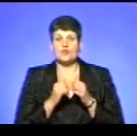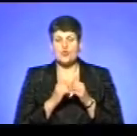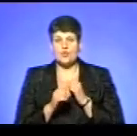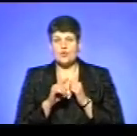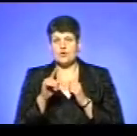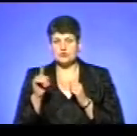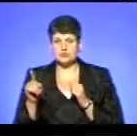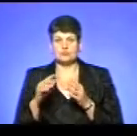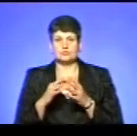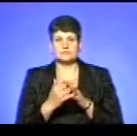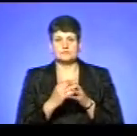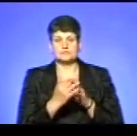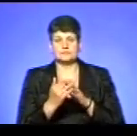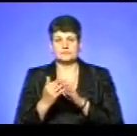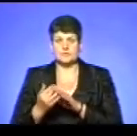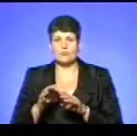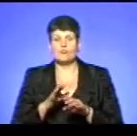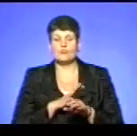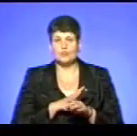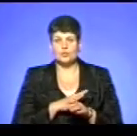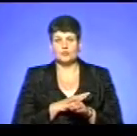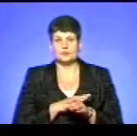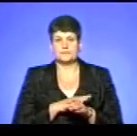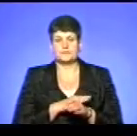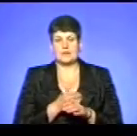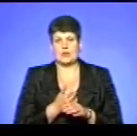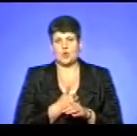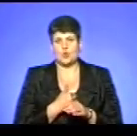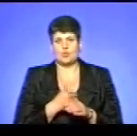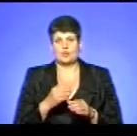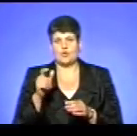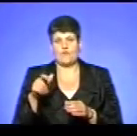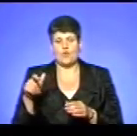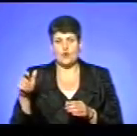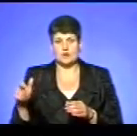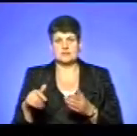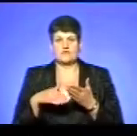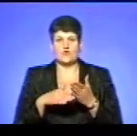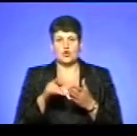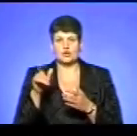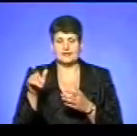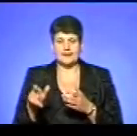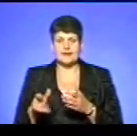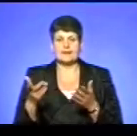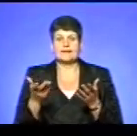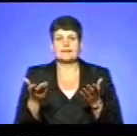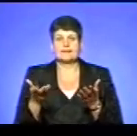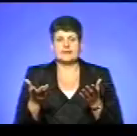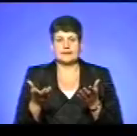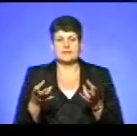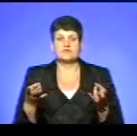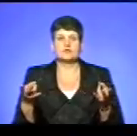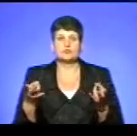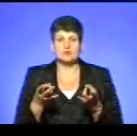населеному пункті був осередок добровольців, волонтерів, які, скажімо так, при